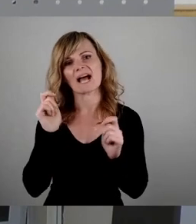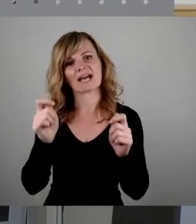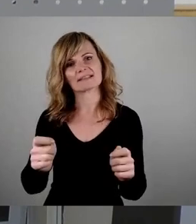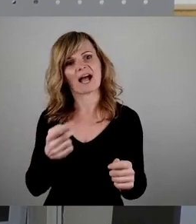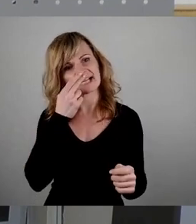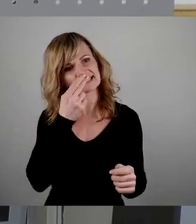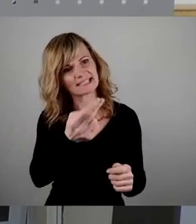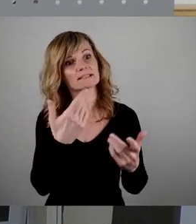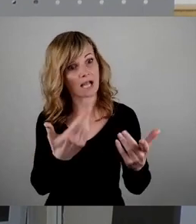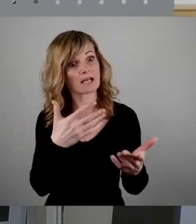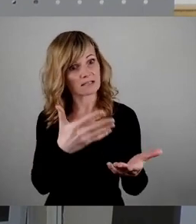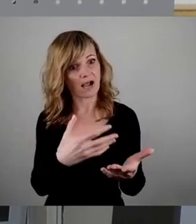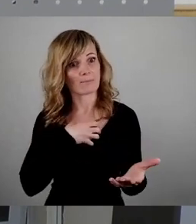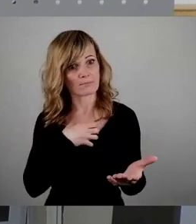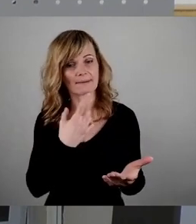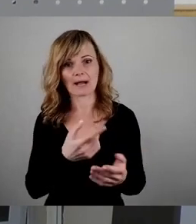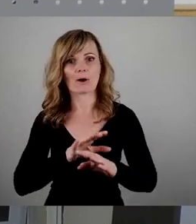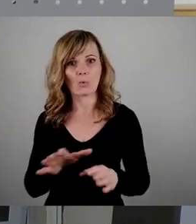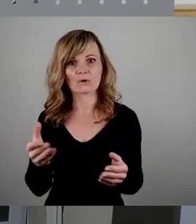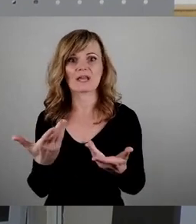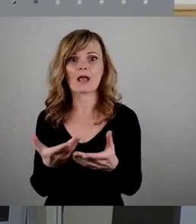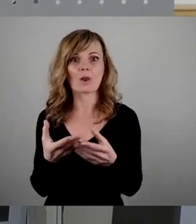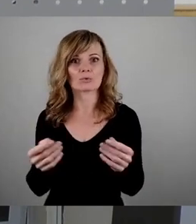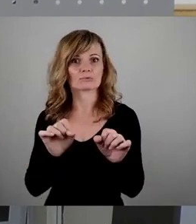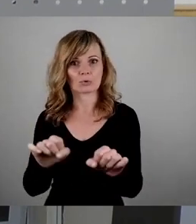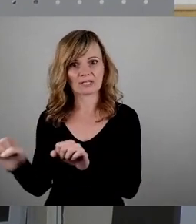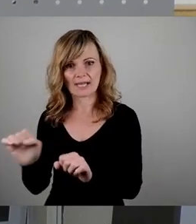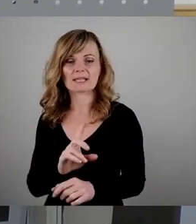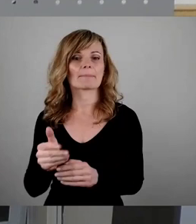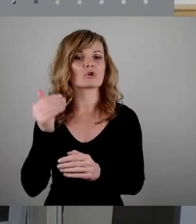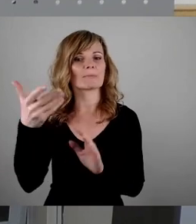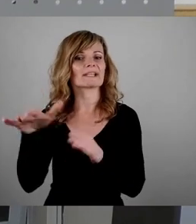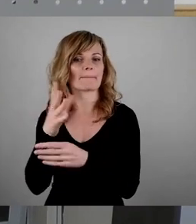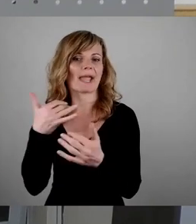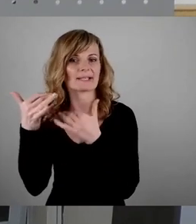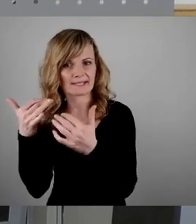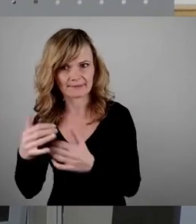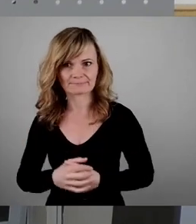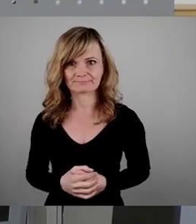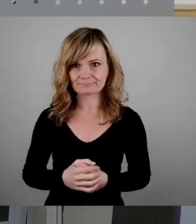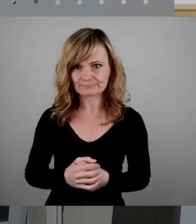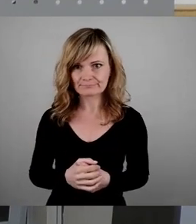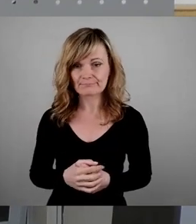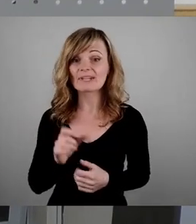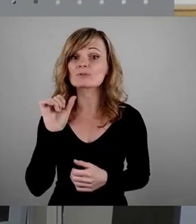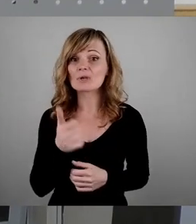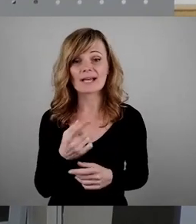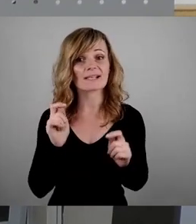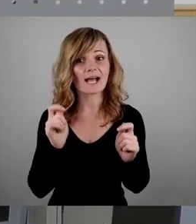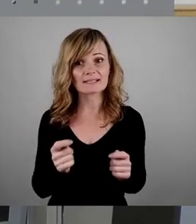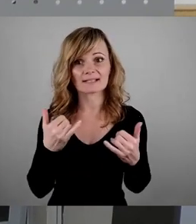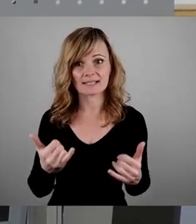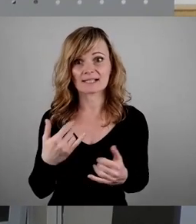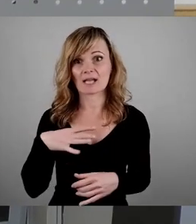keine Lösungsansätze aufzeigt, aber davon später mehr. Kommen wir zunächst zur beantragten Aktuellen Stunde.